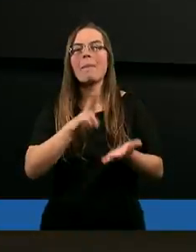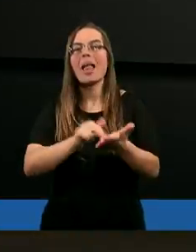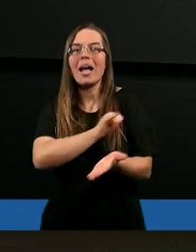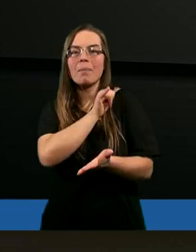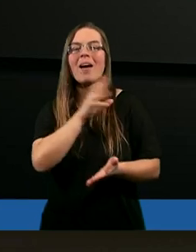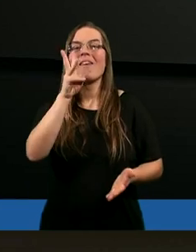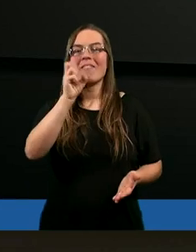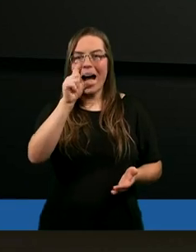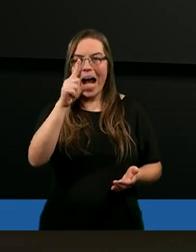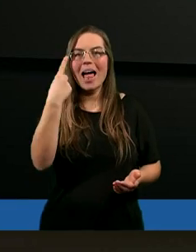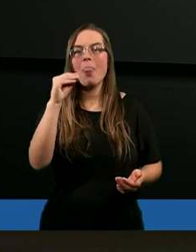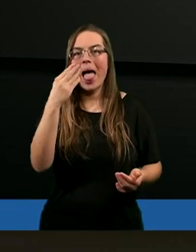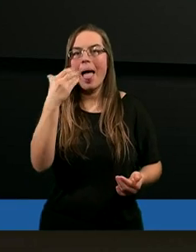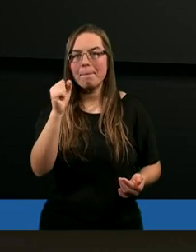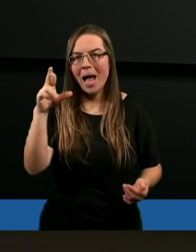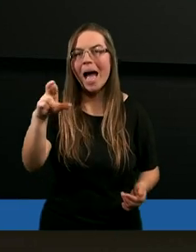imię Waldemar.